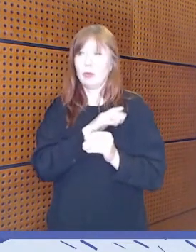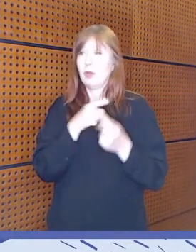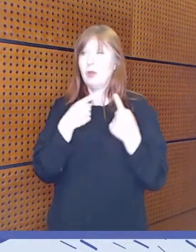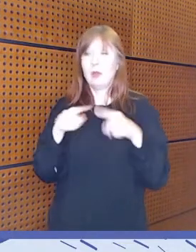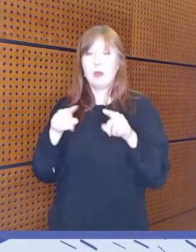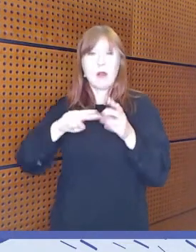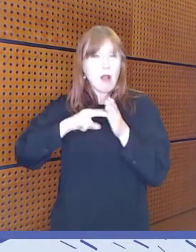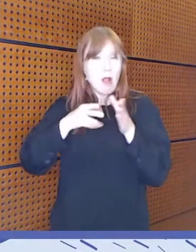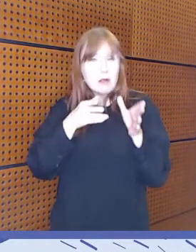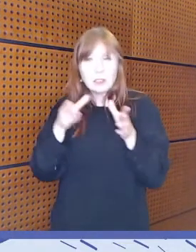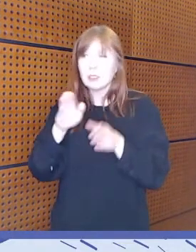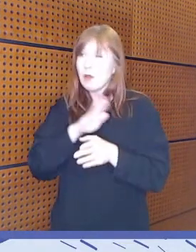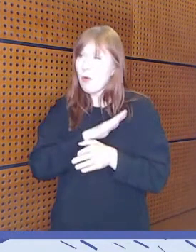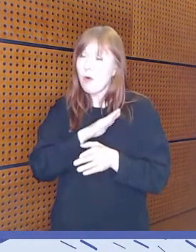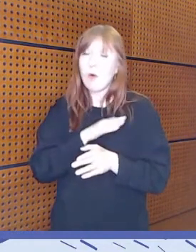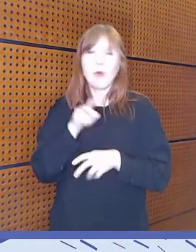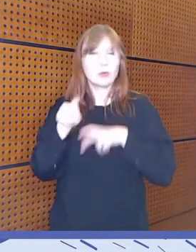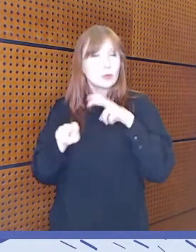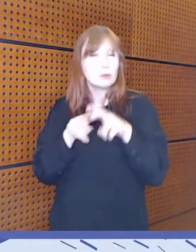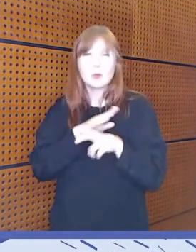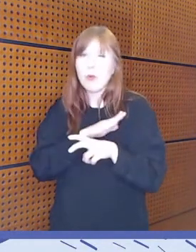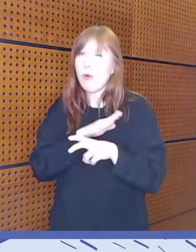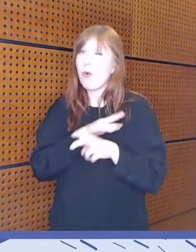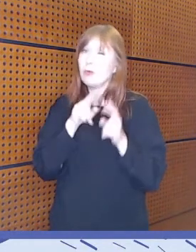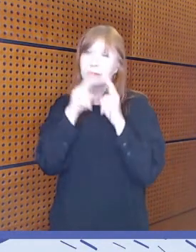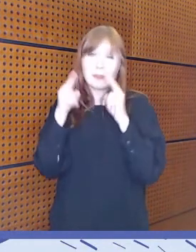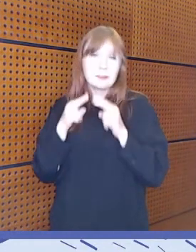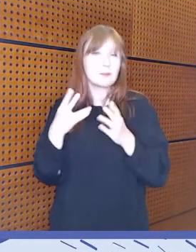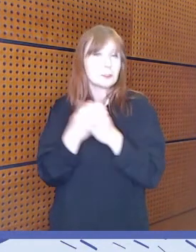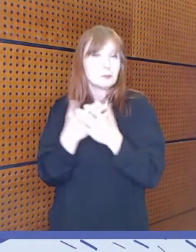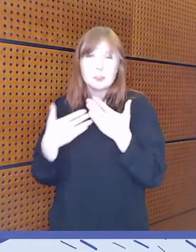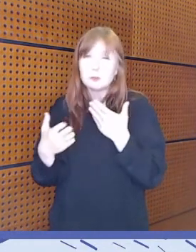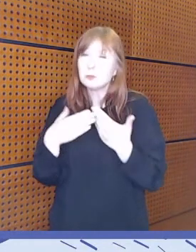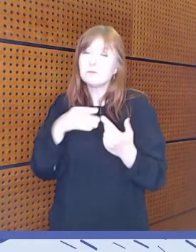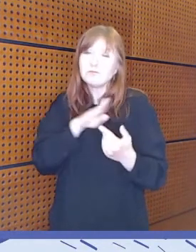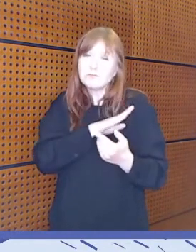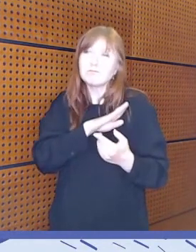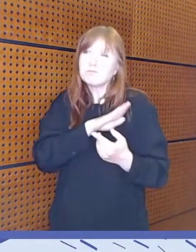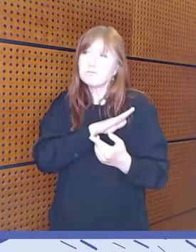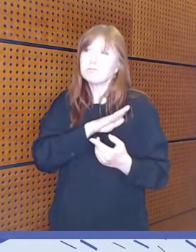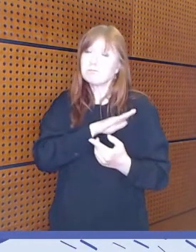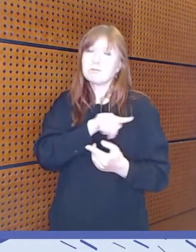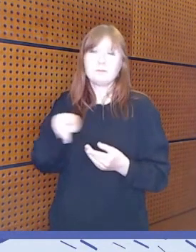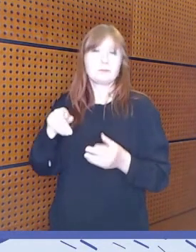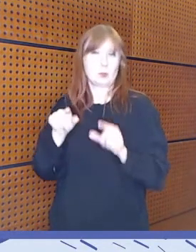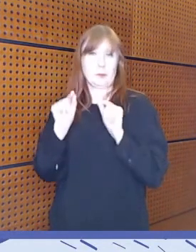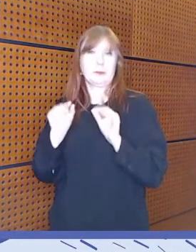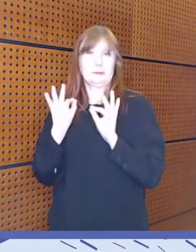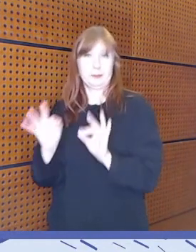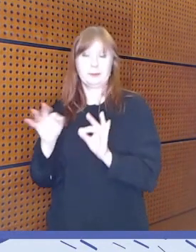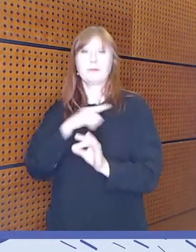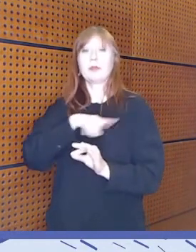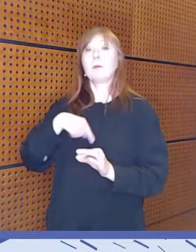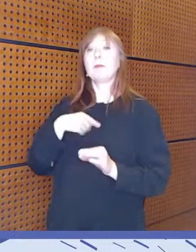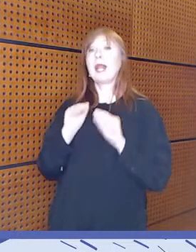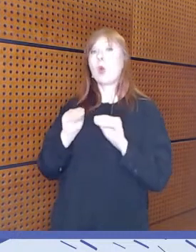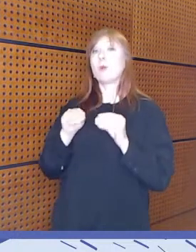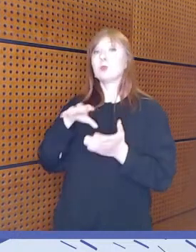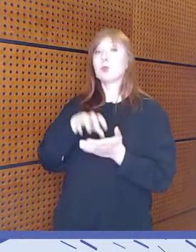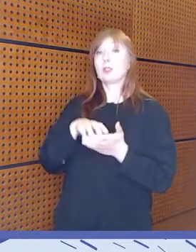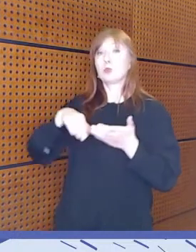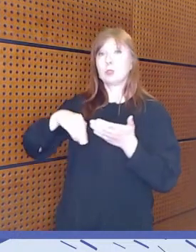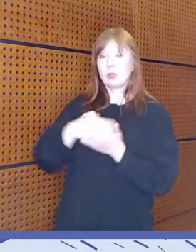hankkeita, tutkimusta ja kansainvälistä yhteistyötä. Ja meilläkin opetushallitukseen kautta esimerkiksi Twinning